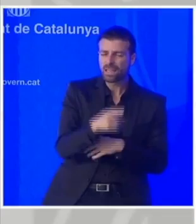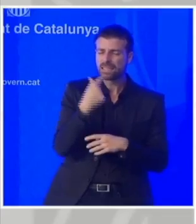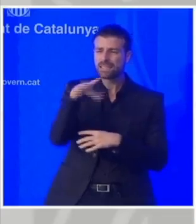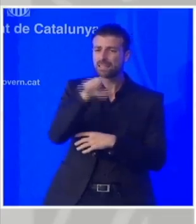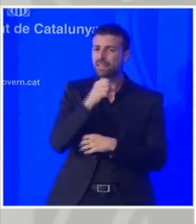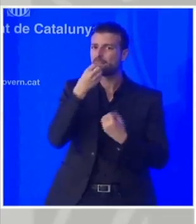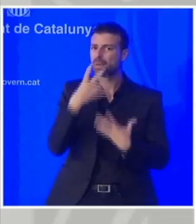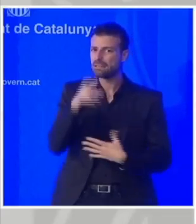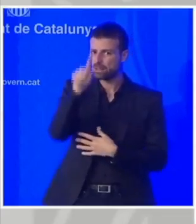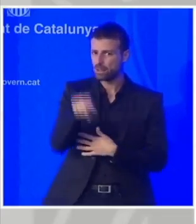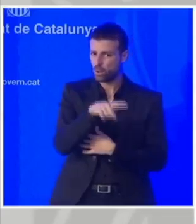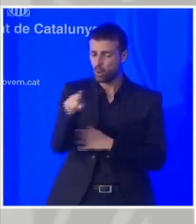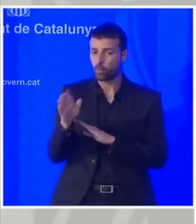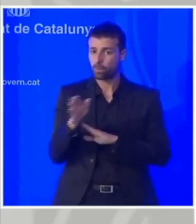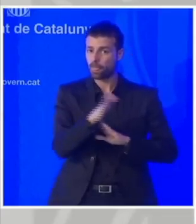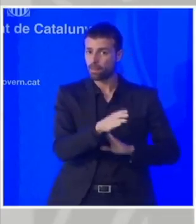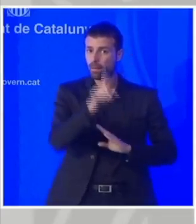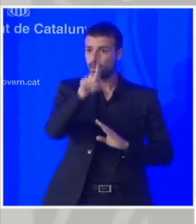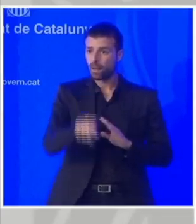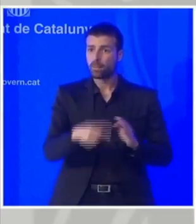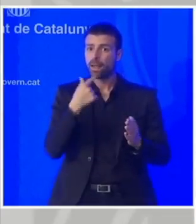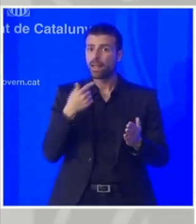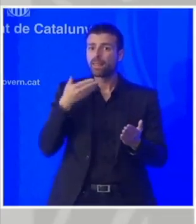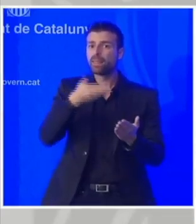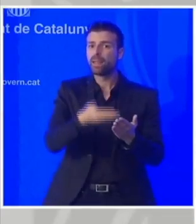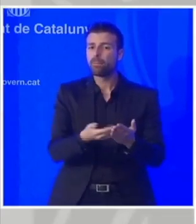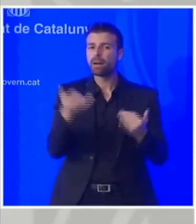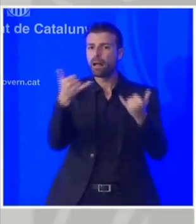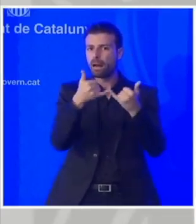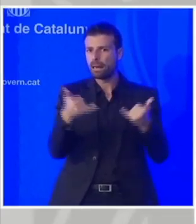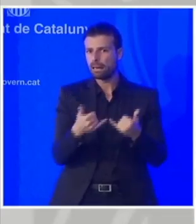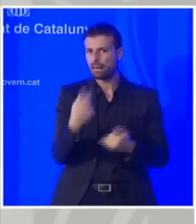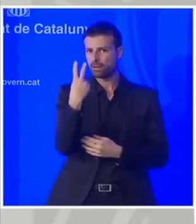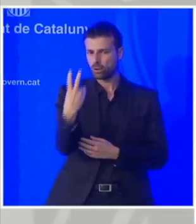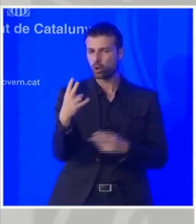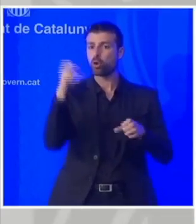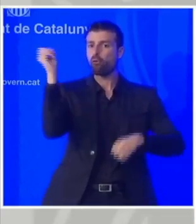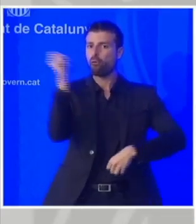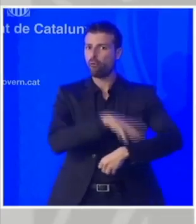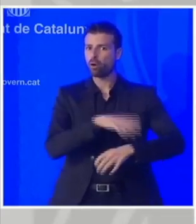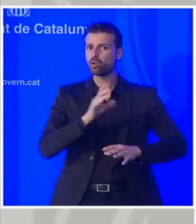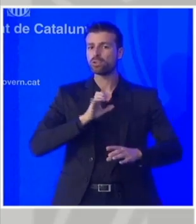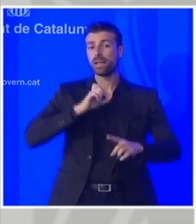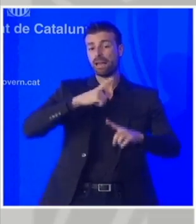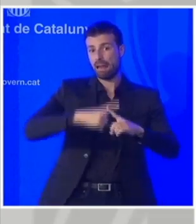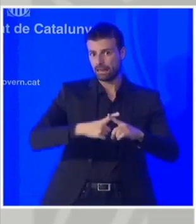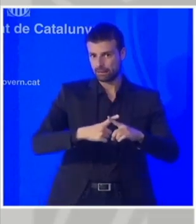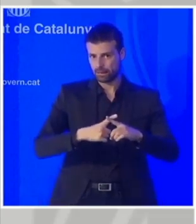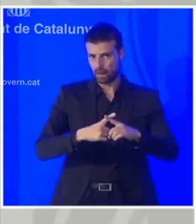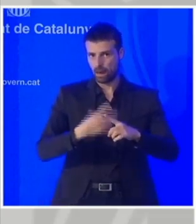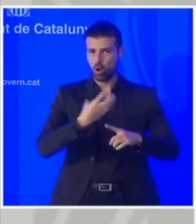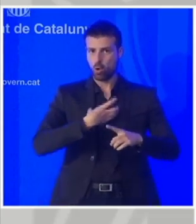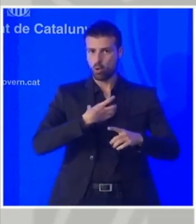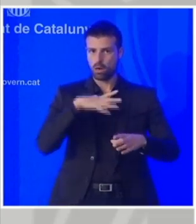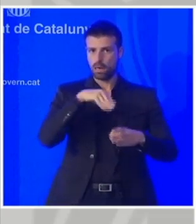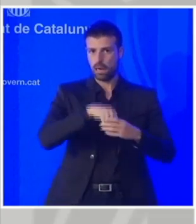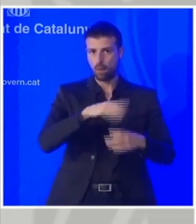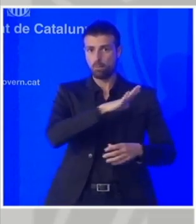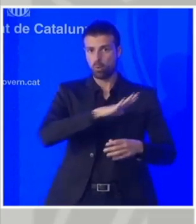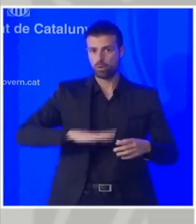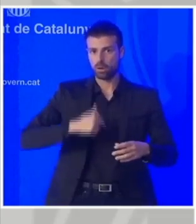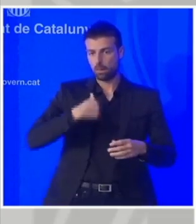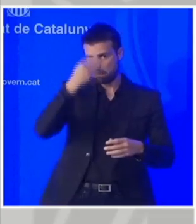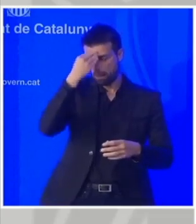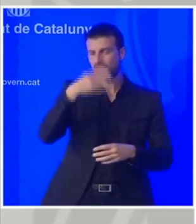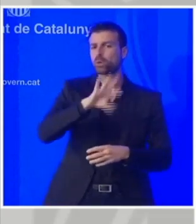i d'altra banda ha dit que demanaven dues línies una d'un fons extra local incondicional aquest entenc que sí que és el